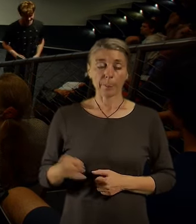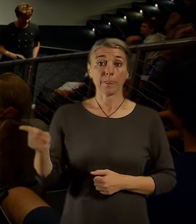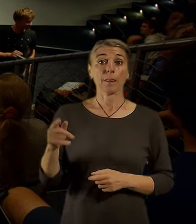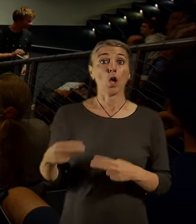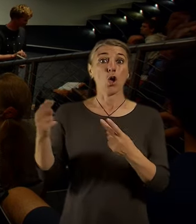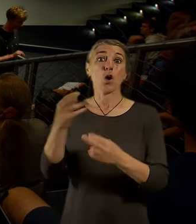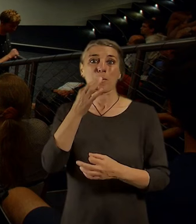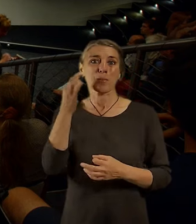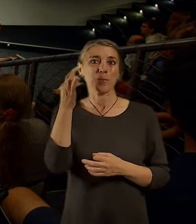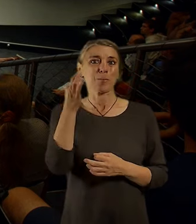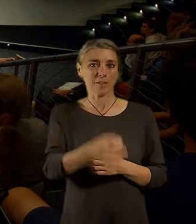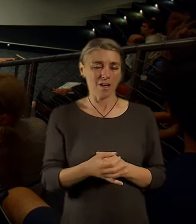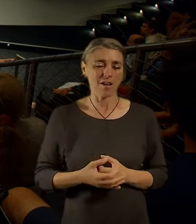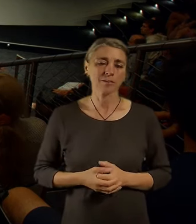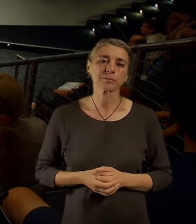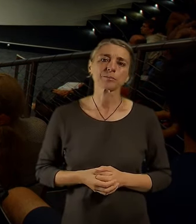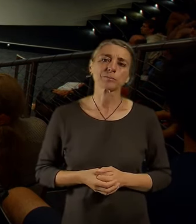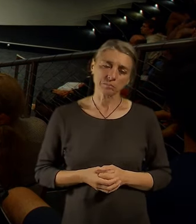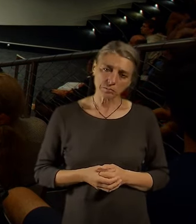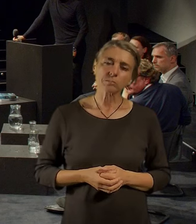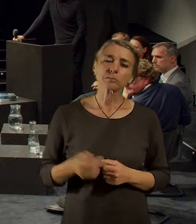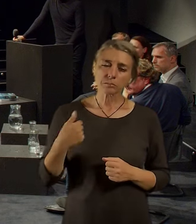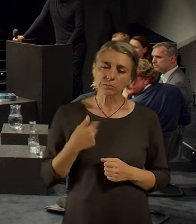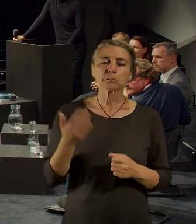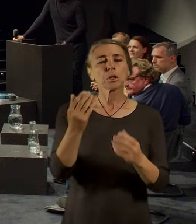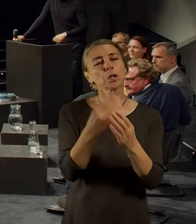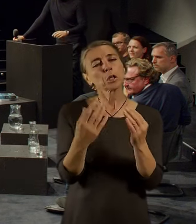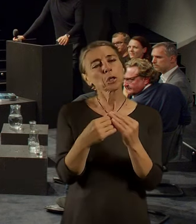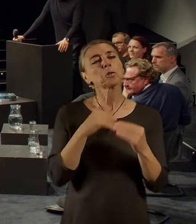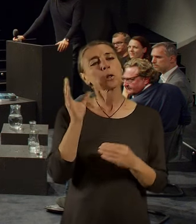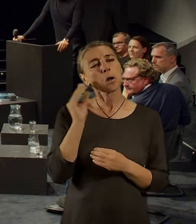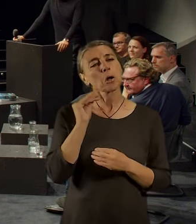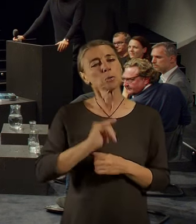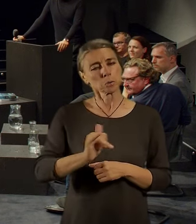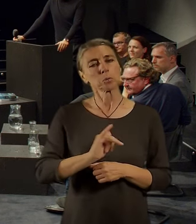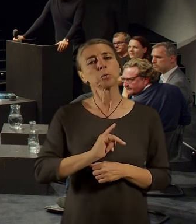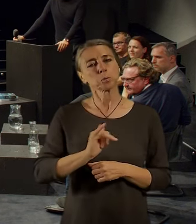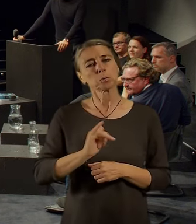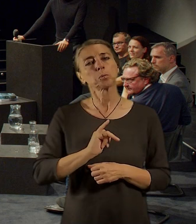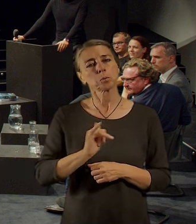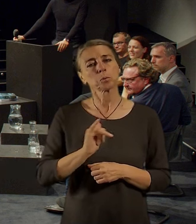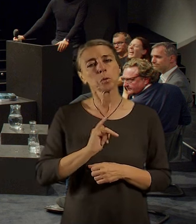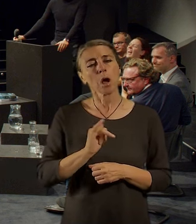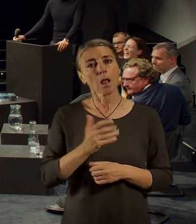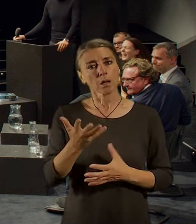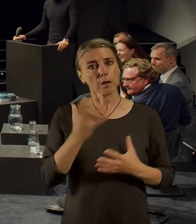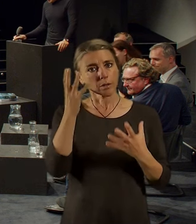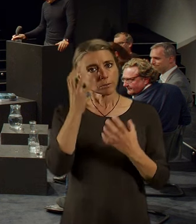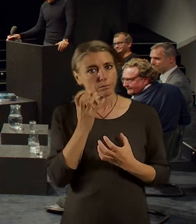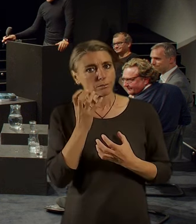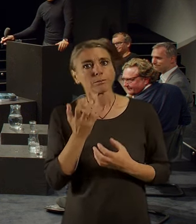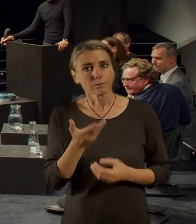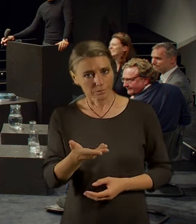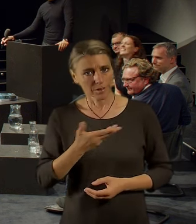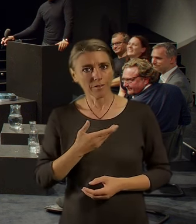Dobrý večer, Matěj Faltus. Já jsem velmi pozorně poslouchal tu analýzu a musím říct, že působí vlastně velmi depresivně. Já